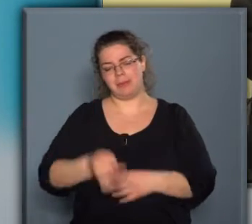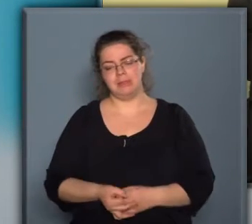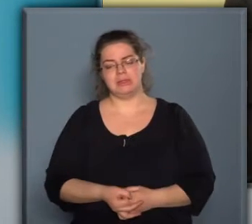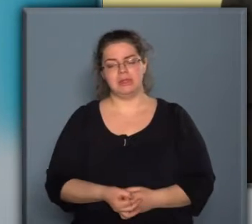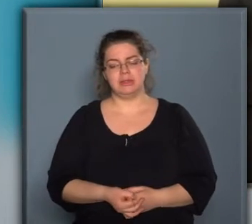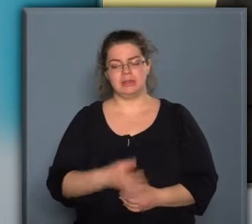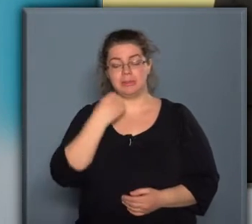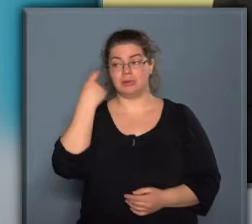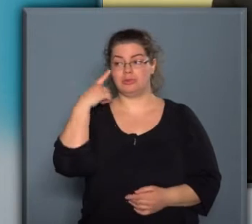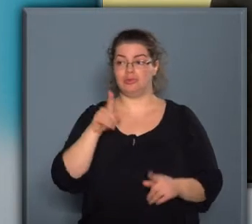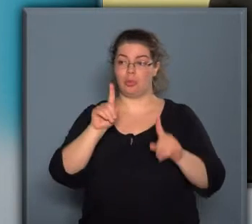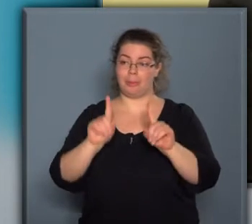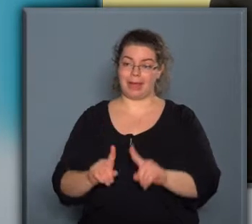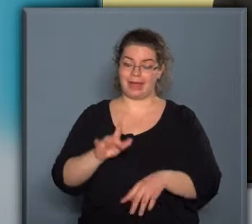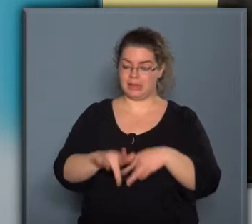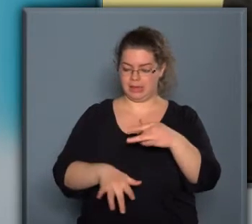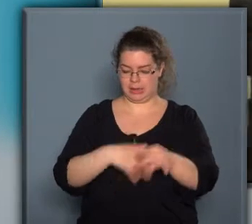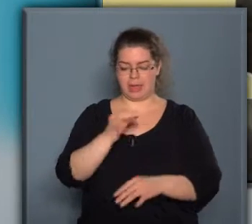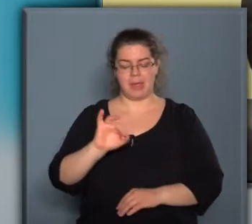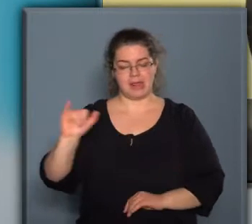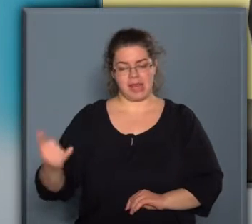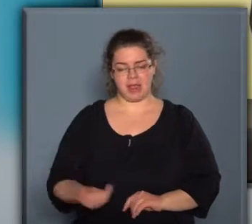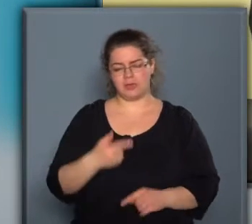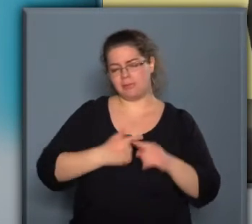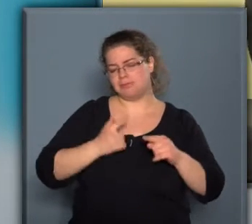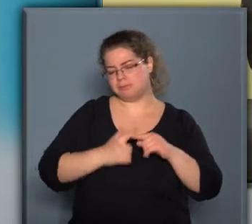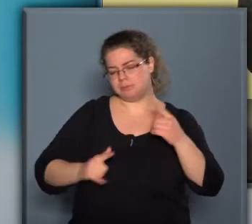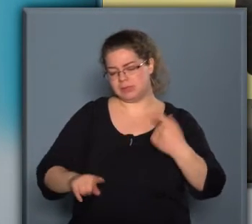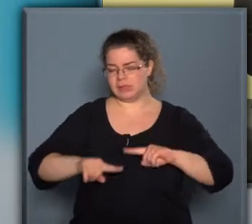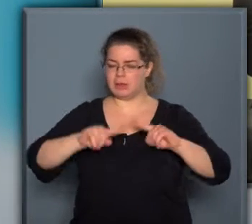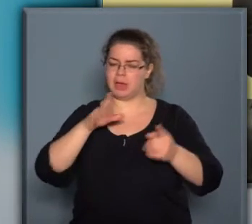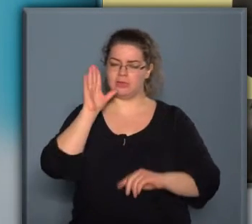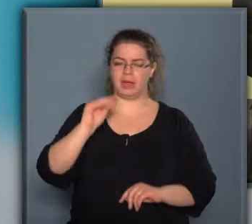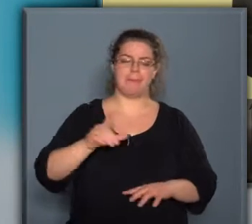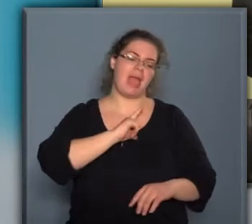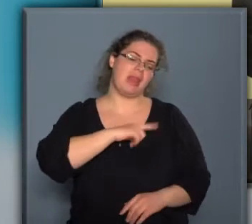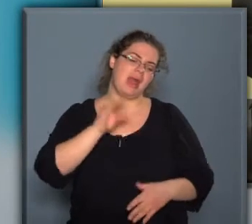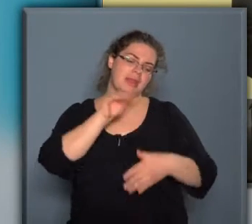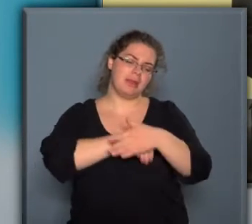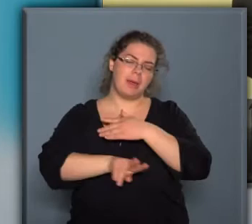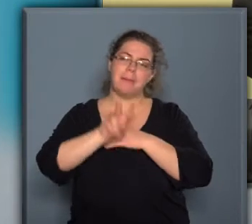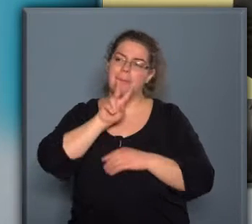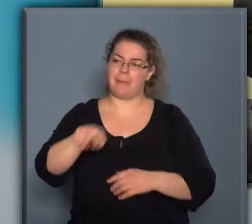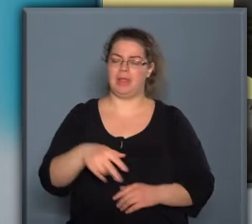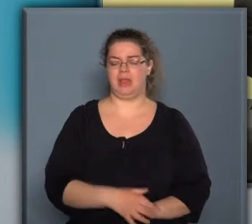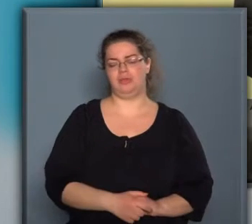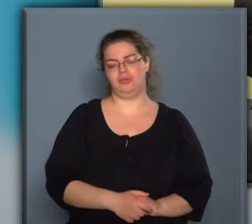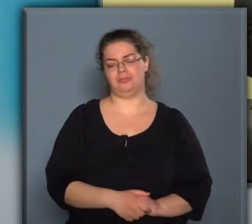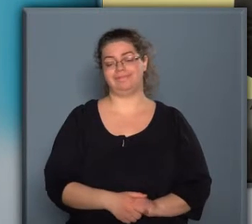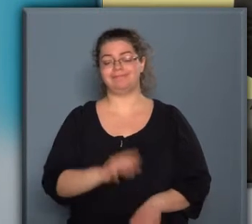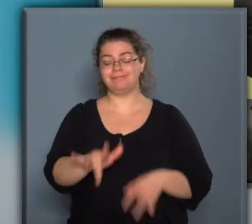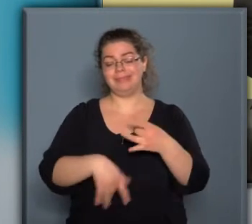amikor meg tudunk állni néhány percre, és egy kicsit a másik embernek a lelkébe is bepillantást nyerhetünk.